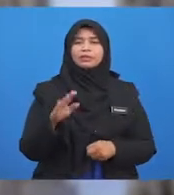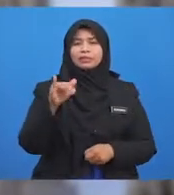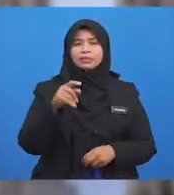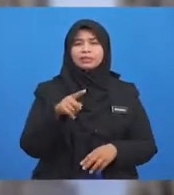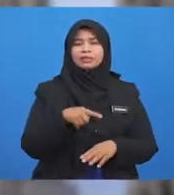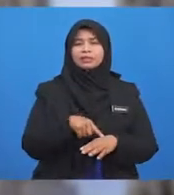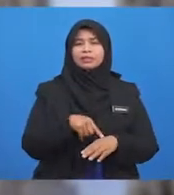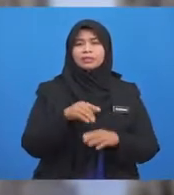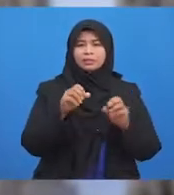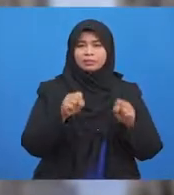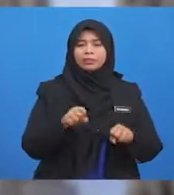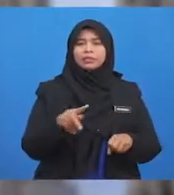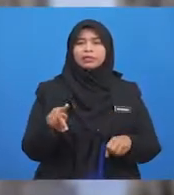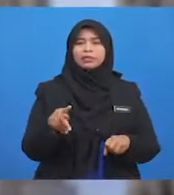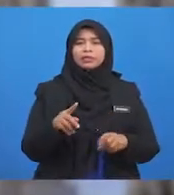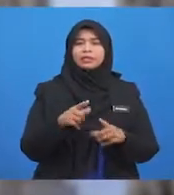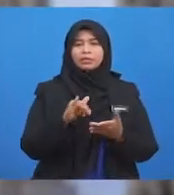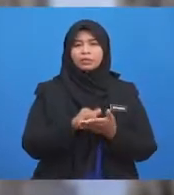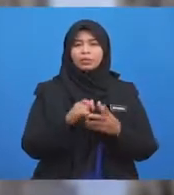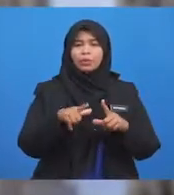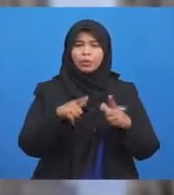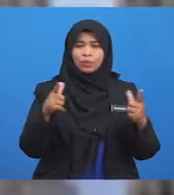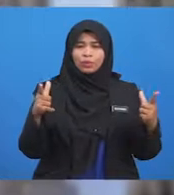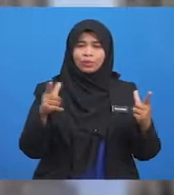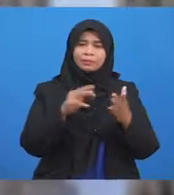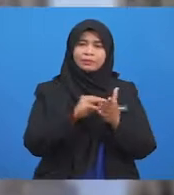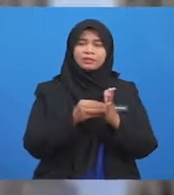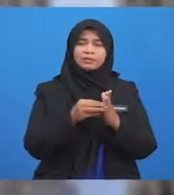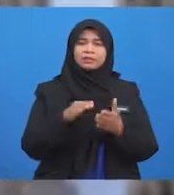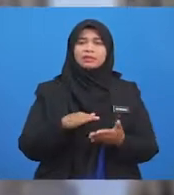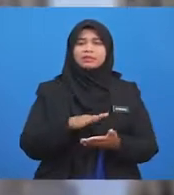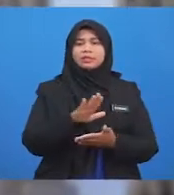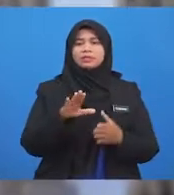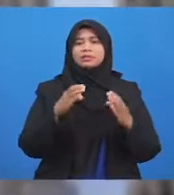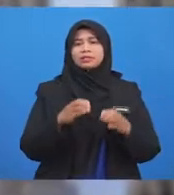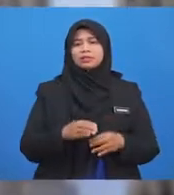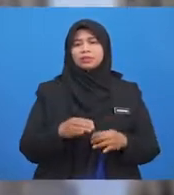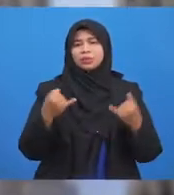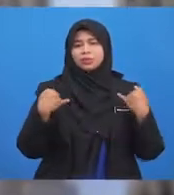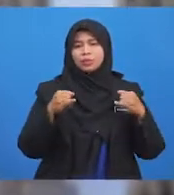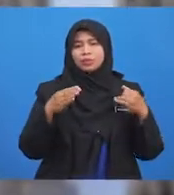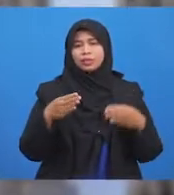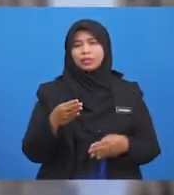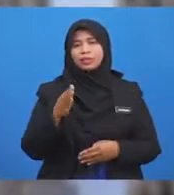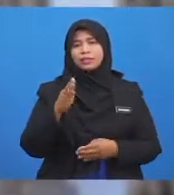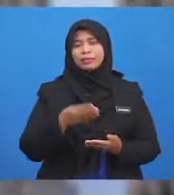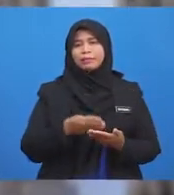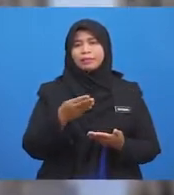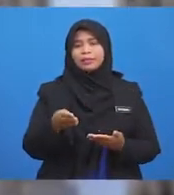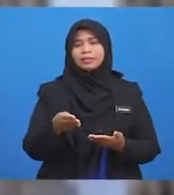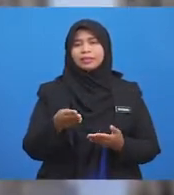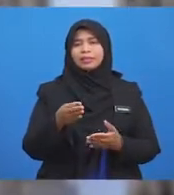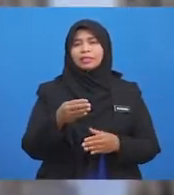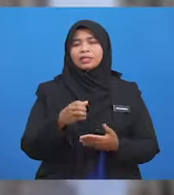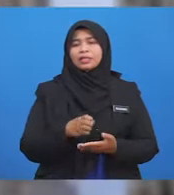itu Luas maknanya Segala jual beli, gaji menggaji, sewa menyewa Import dan